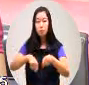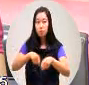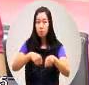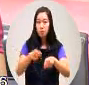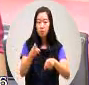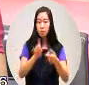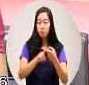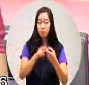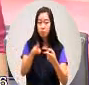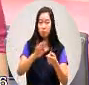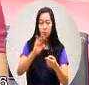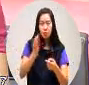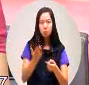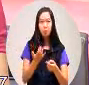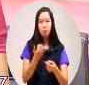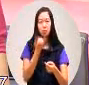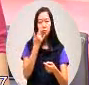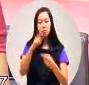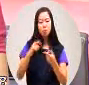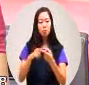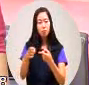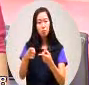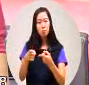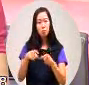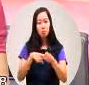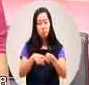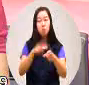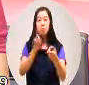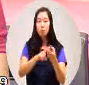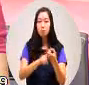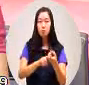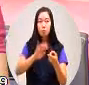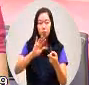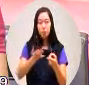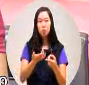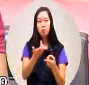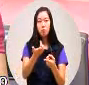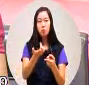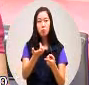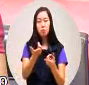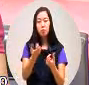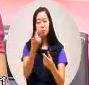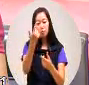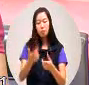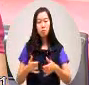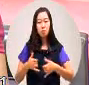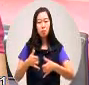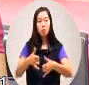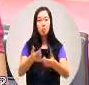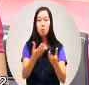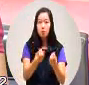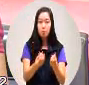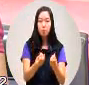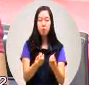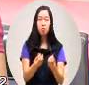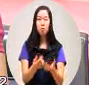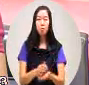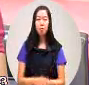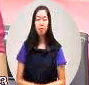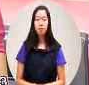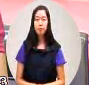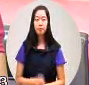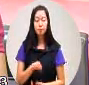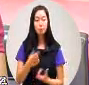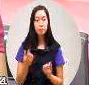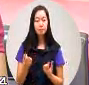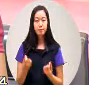漂亮你驾驾照你讲应该是脚踏車对嘛可是就是你没有一个慢车在那里啊这边这